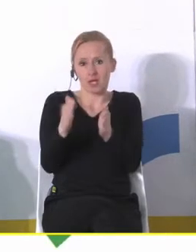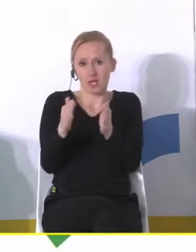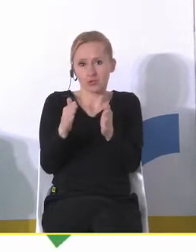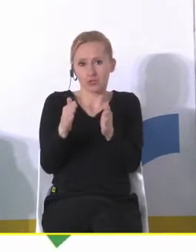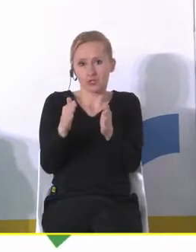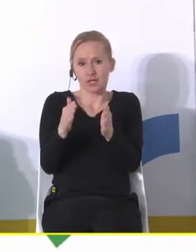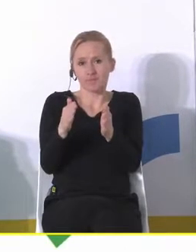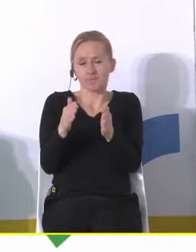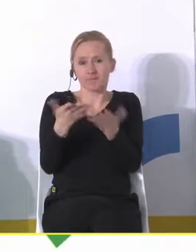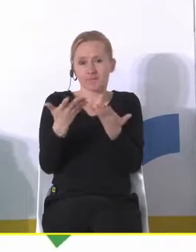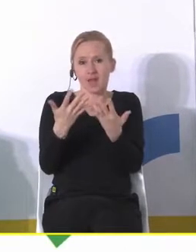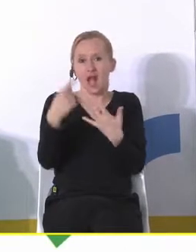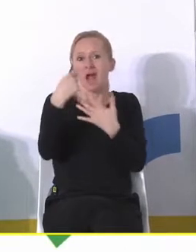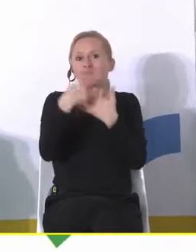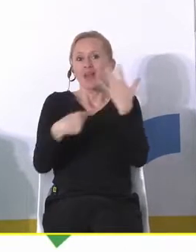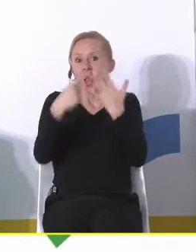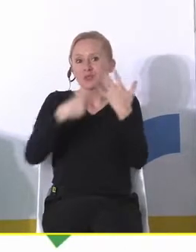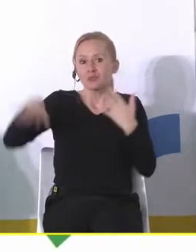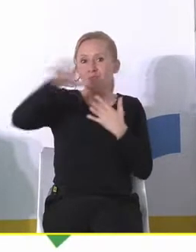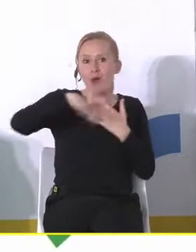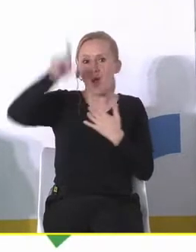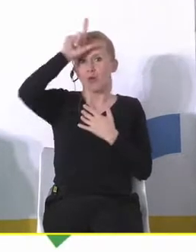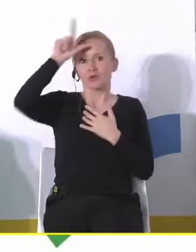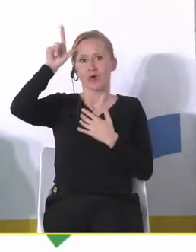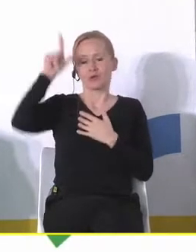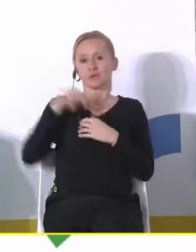liczby rezydentów na danym obszarze.